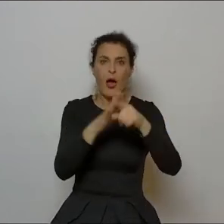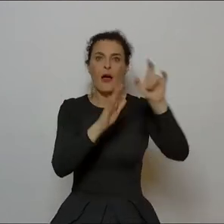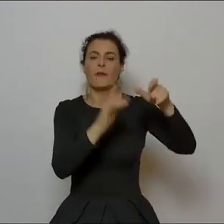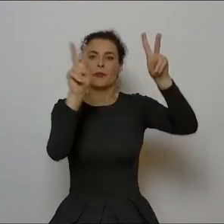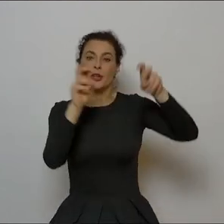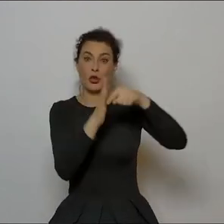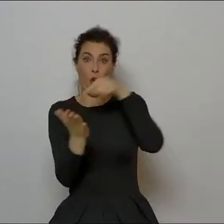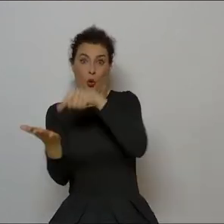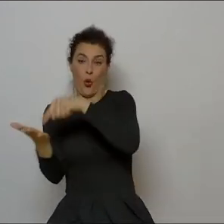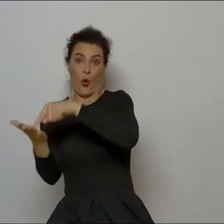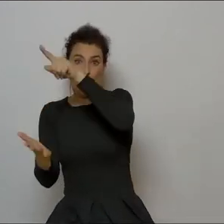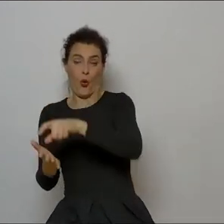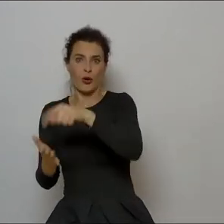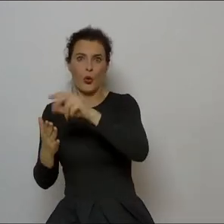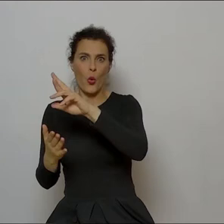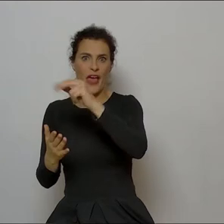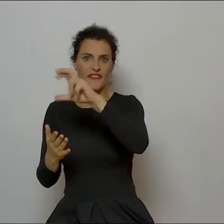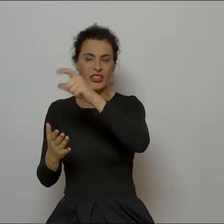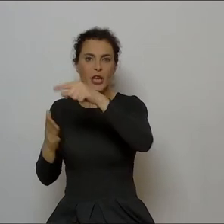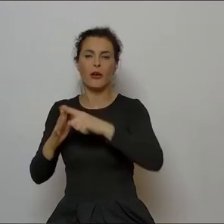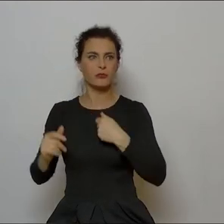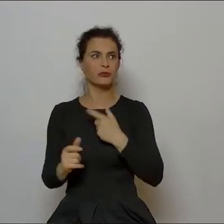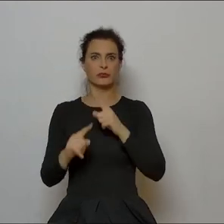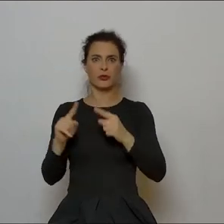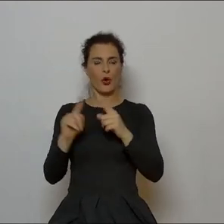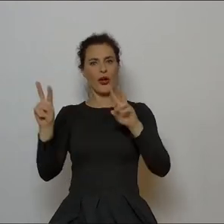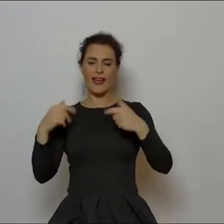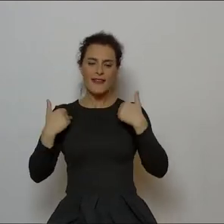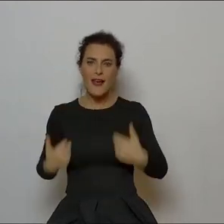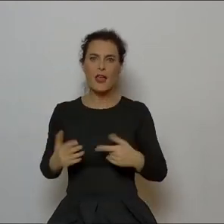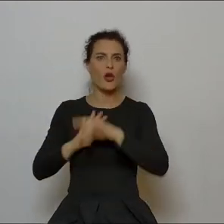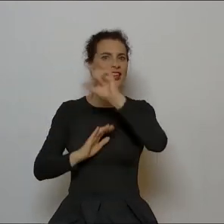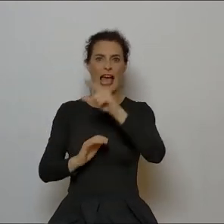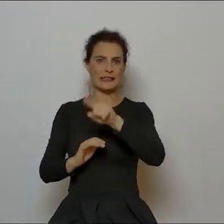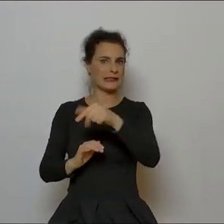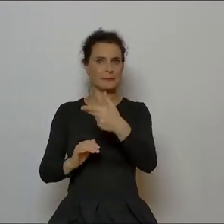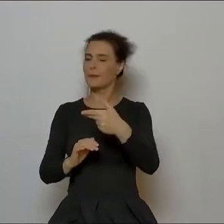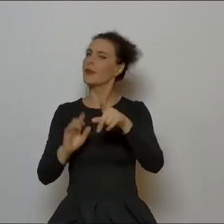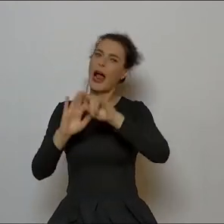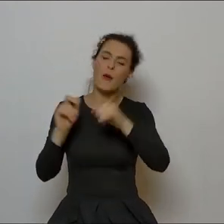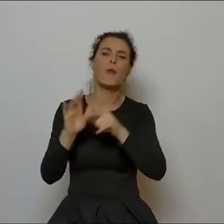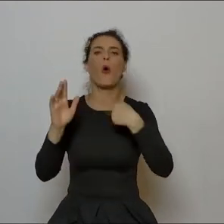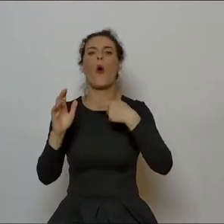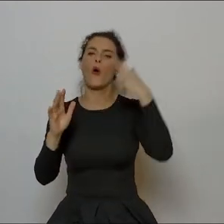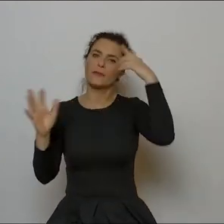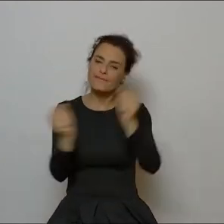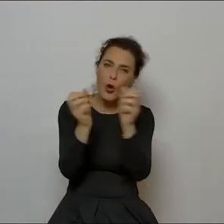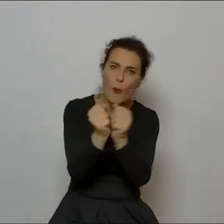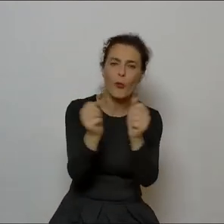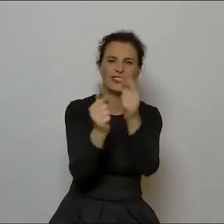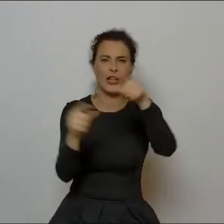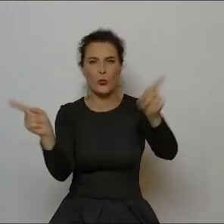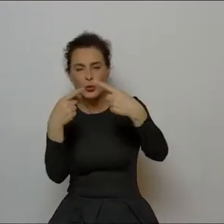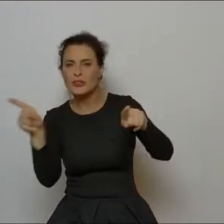Kurylewicza zaczęła się taka działalność nie jako jazzmana, nie jako kompozytora muzyki filmowej, tylko jako kompozytora muzyki